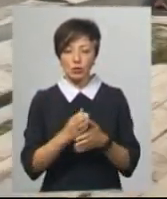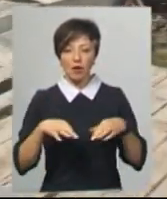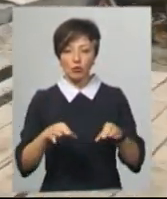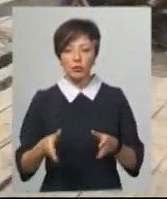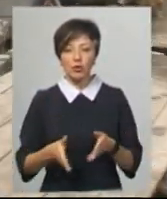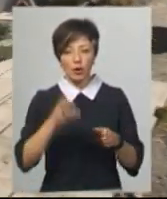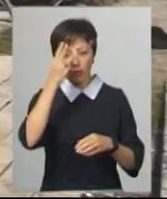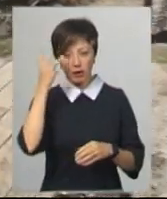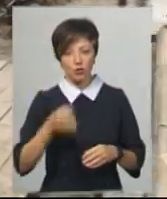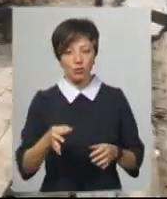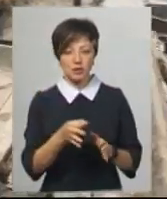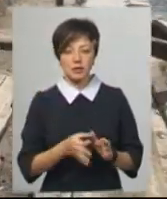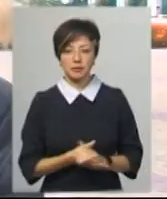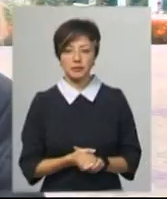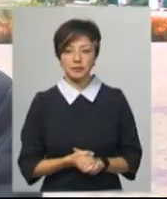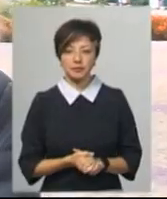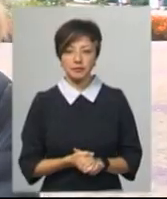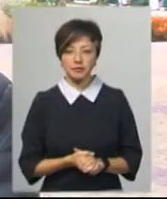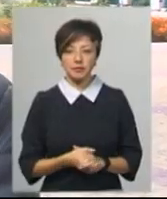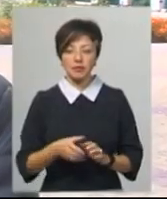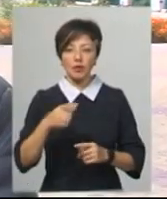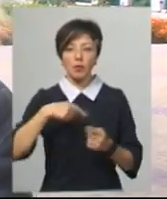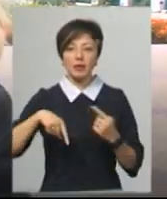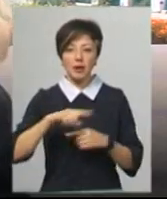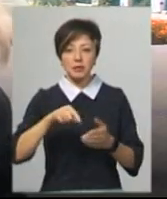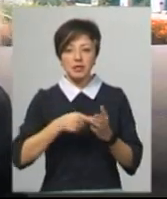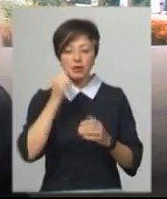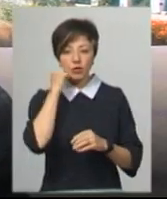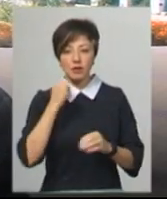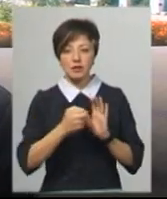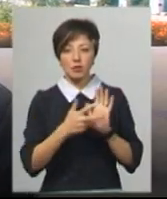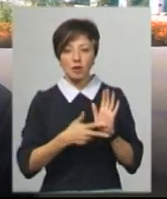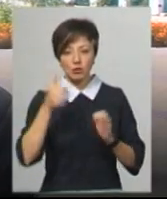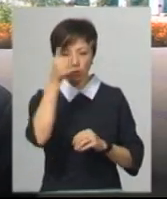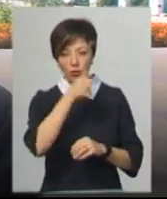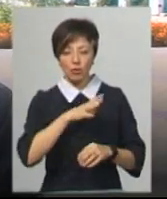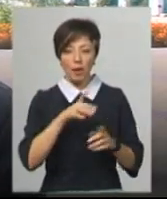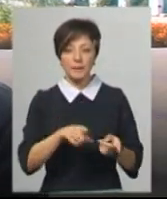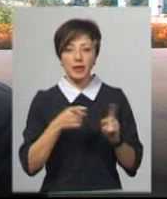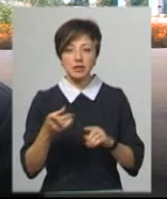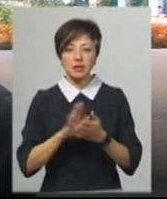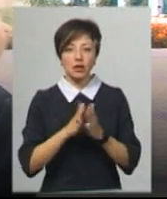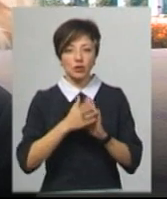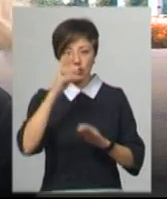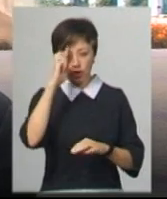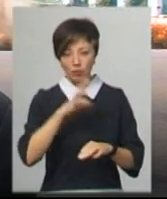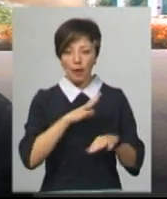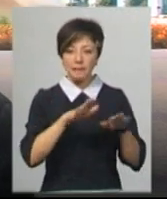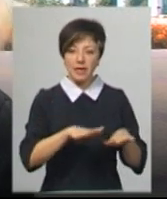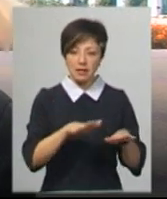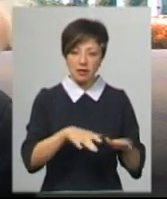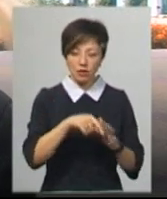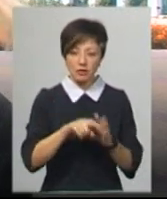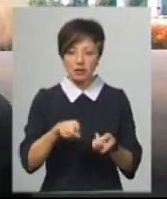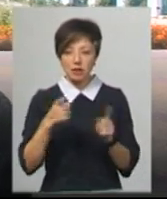доріг Хмельницької області Наталія Колодій. Об'їзна міста Староконстантиново в 2018 році була переведена в статус державною. Вона була місцевого значення,